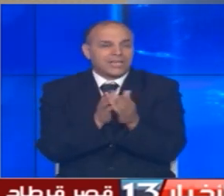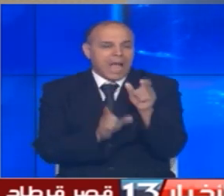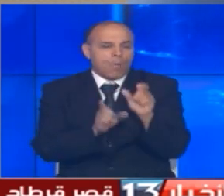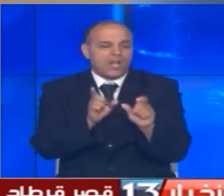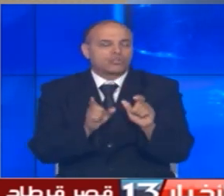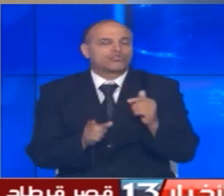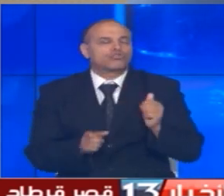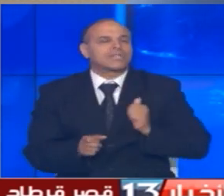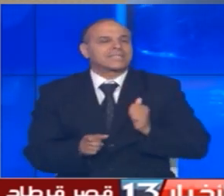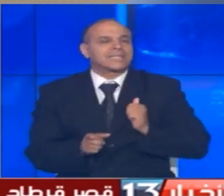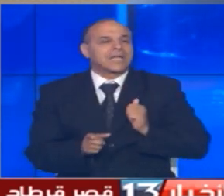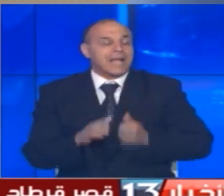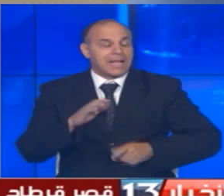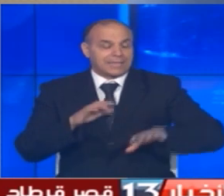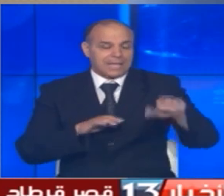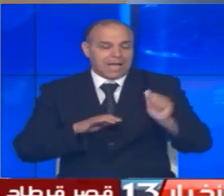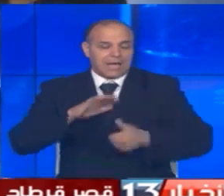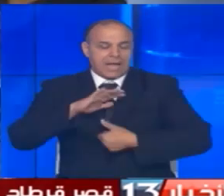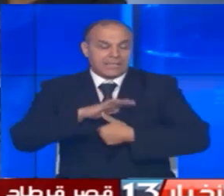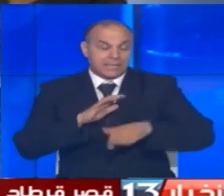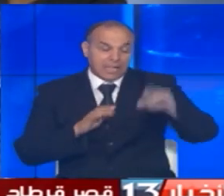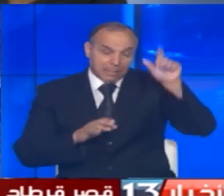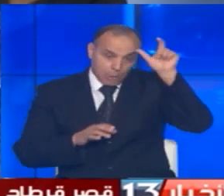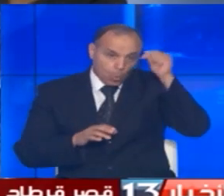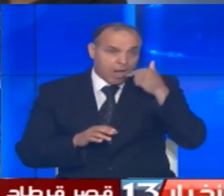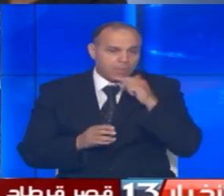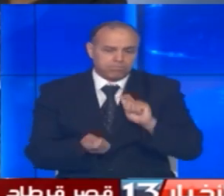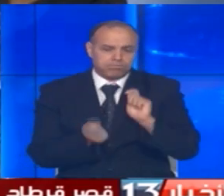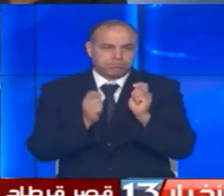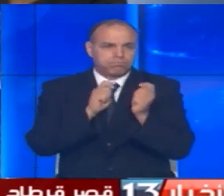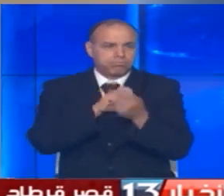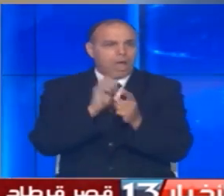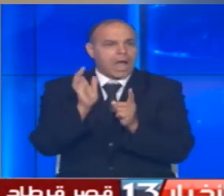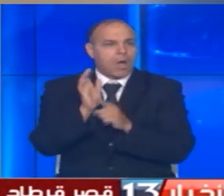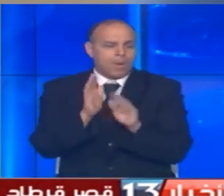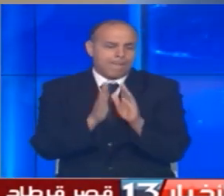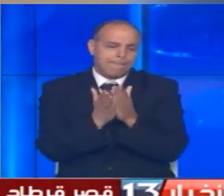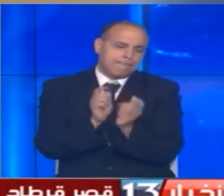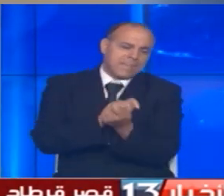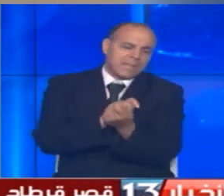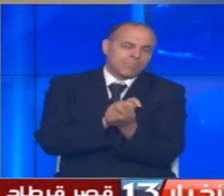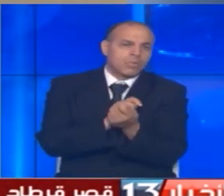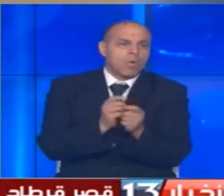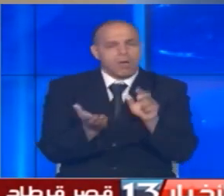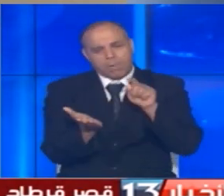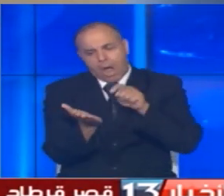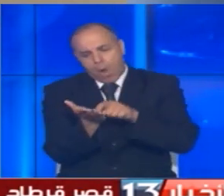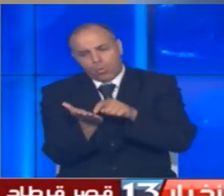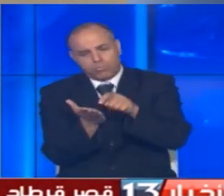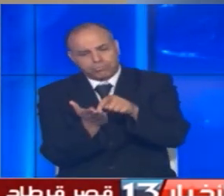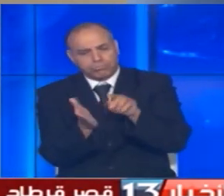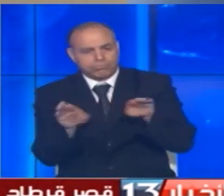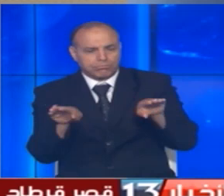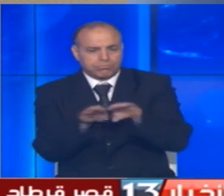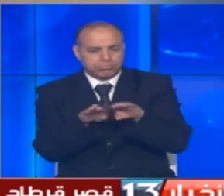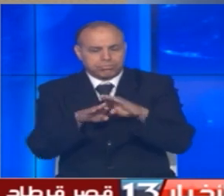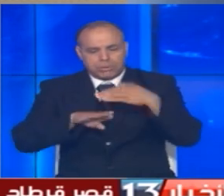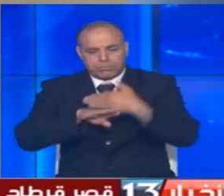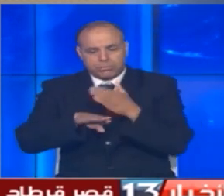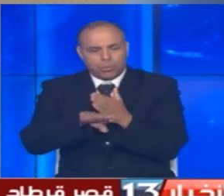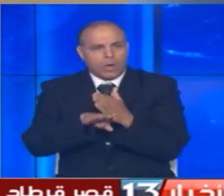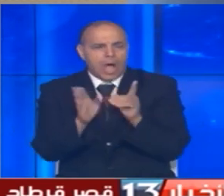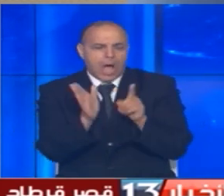الشخصية دعا رئيس الدولة الباجي قايد السبسي إلى تغيير أحكام هذه المجلة والتنصيس على مسألة المساواة في الإرث